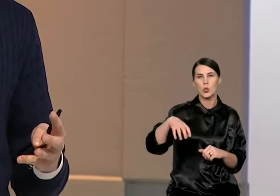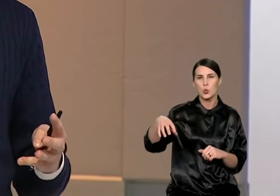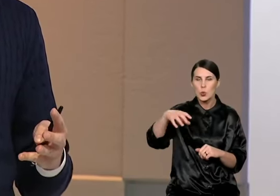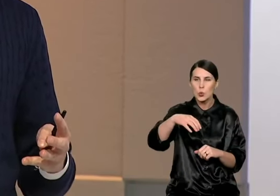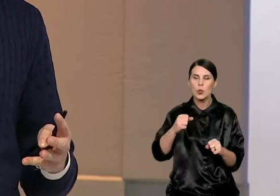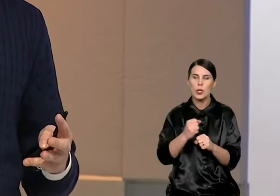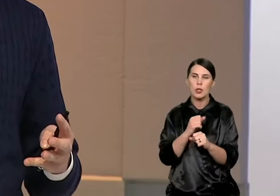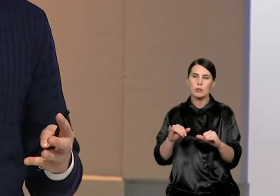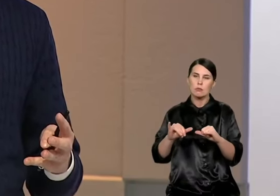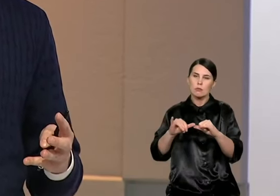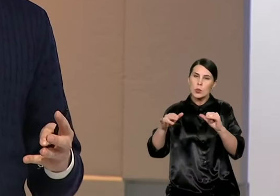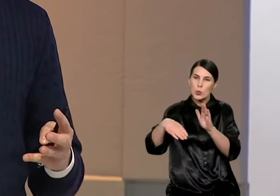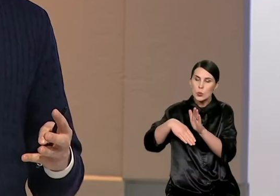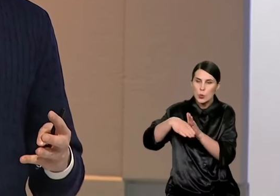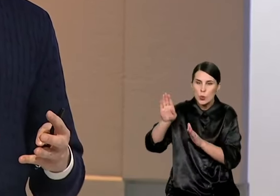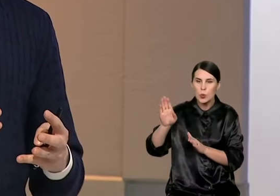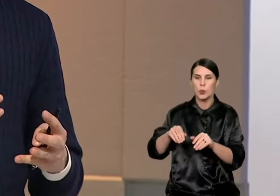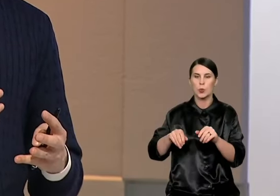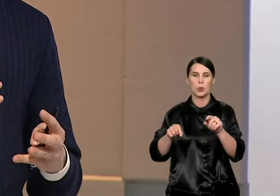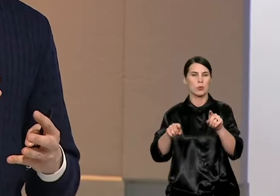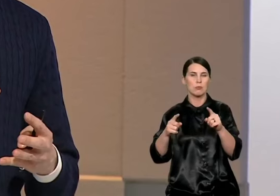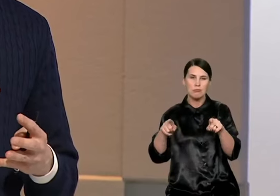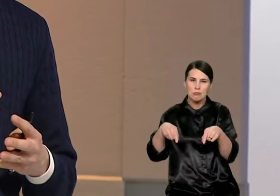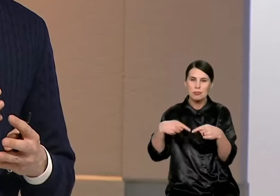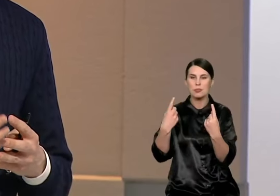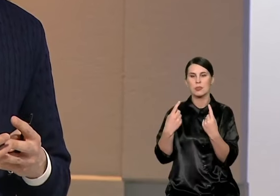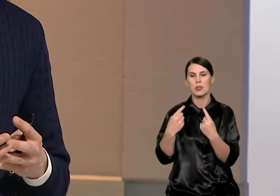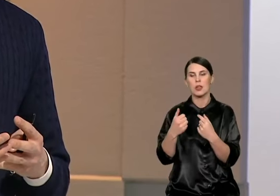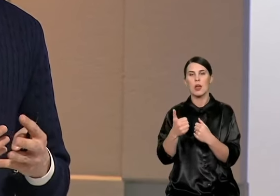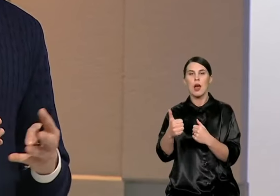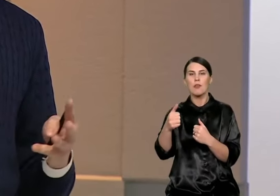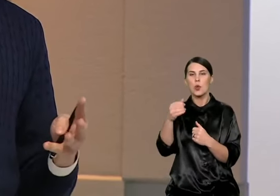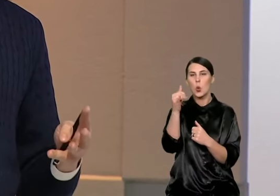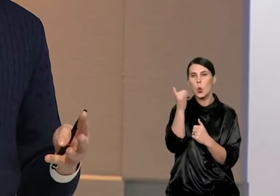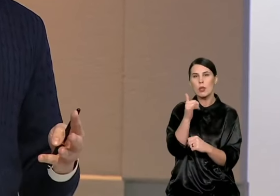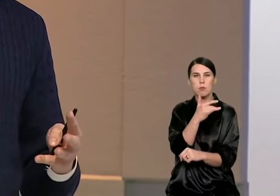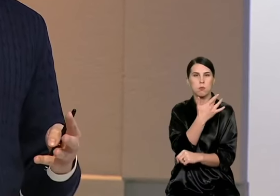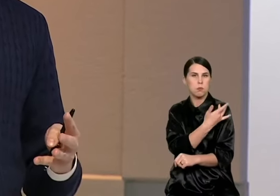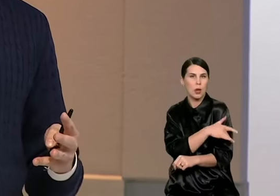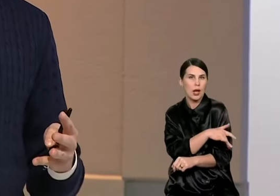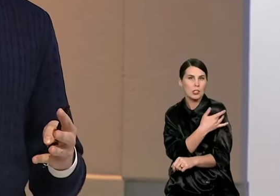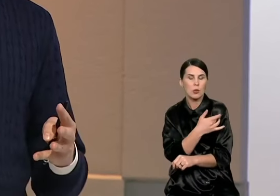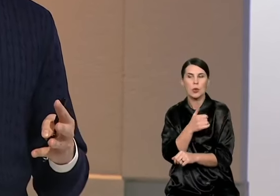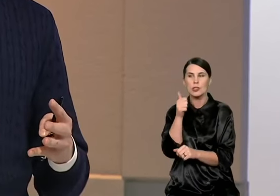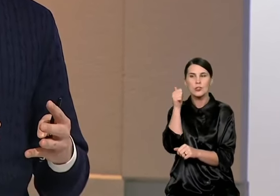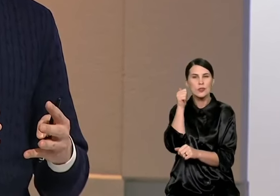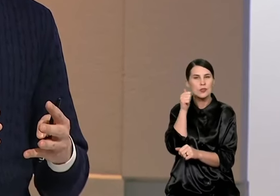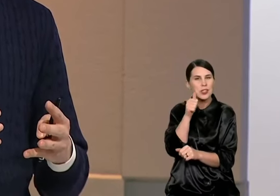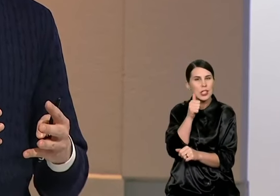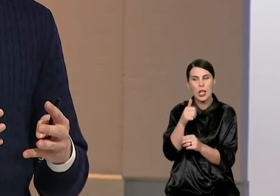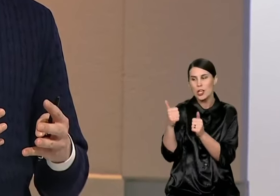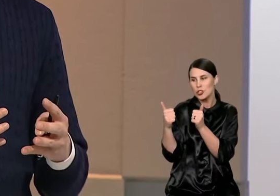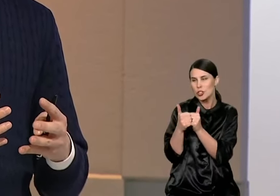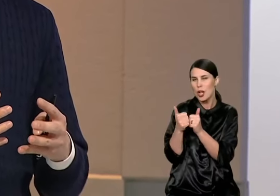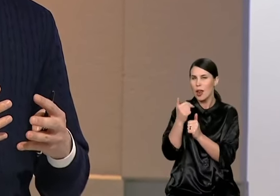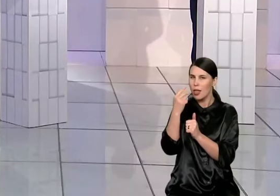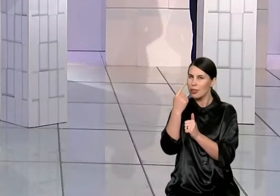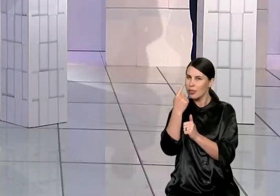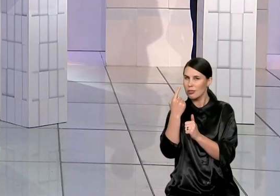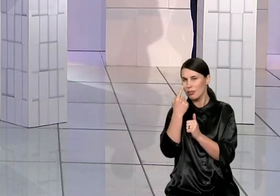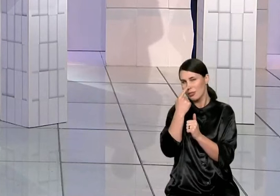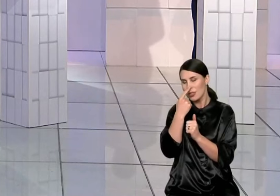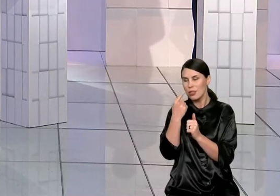paslogos būtų teikiamos ar čia unamų. Čia galime perėti prie labai paprastų tiesioginių, praktinių sprendimų, tai esamų poliklinikų